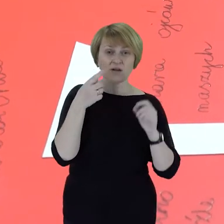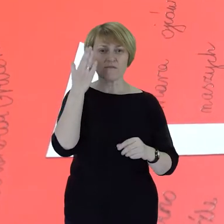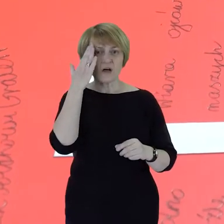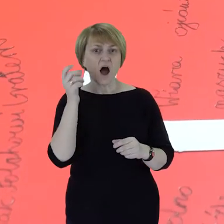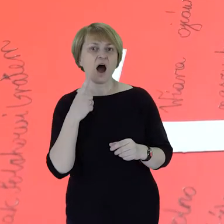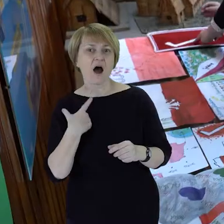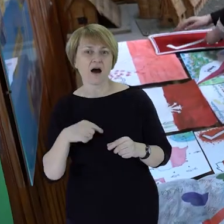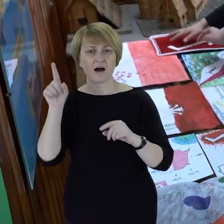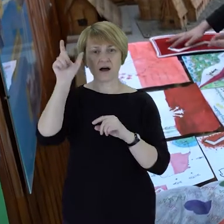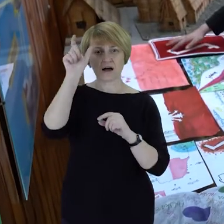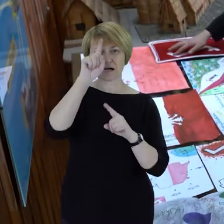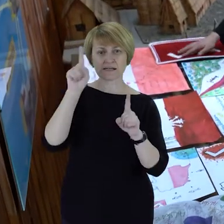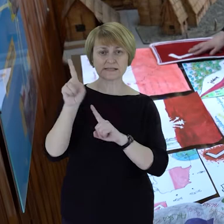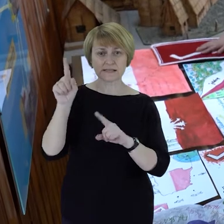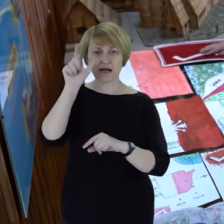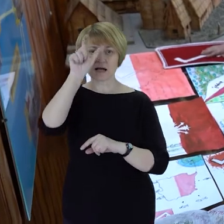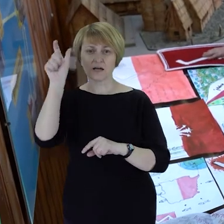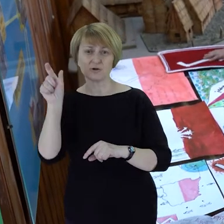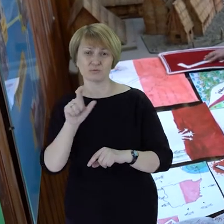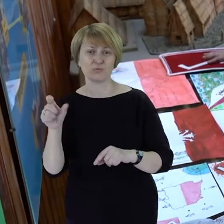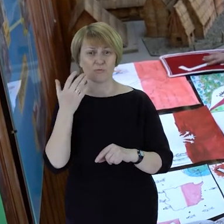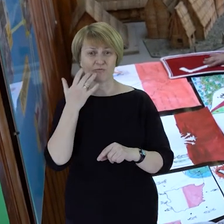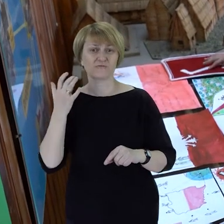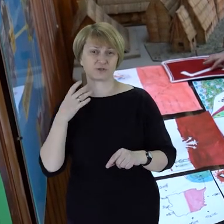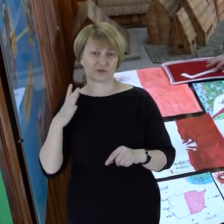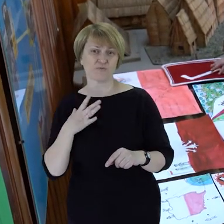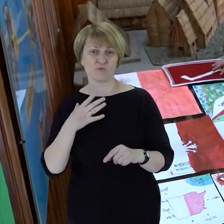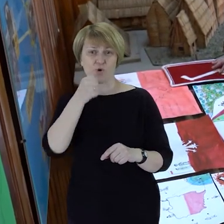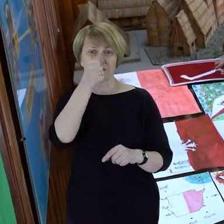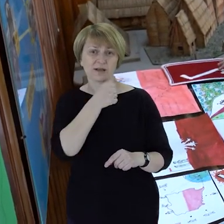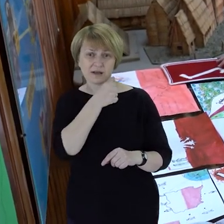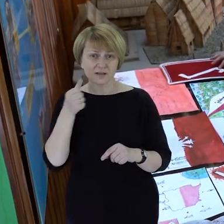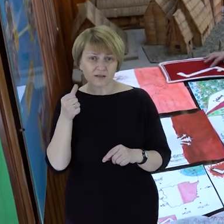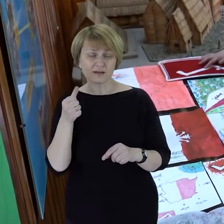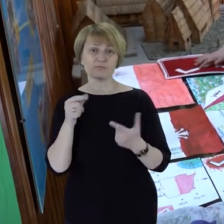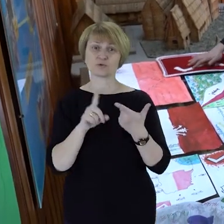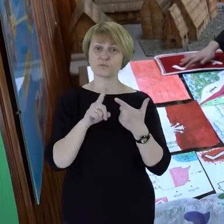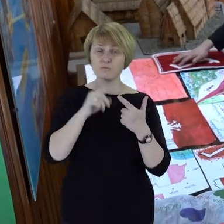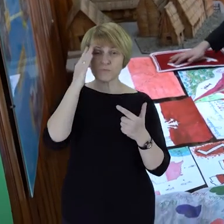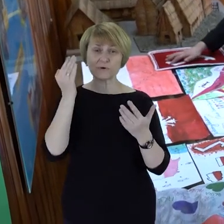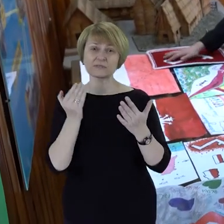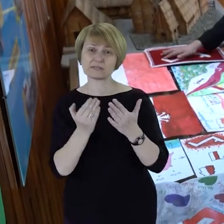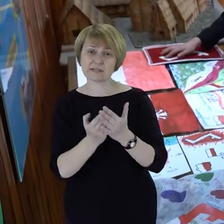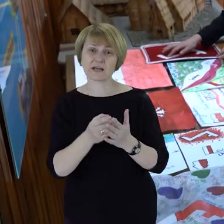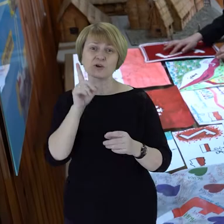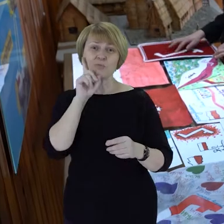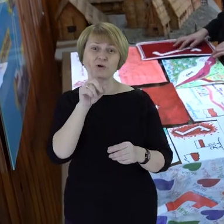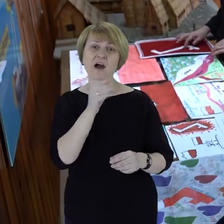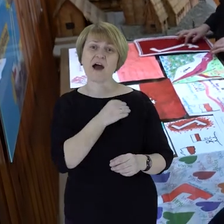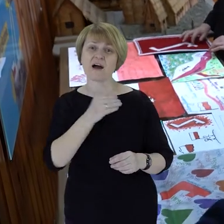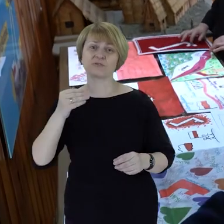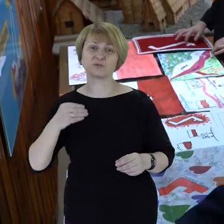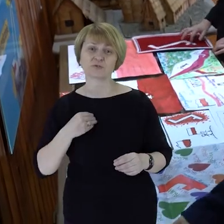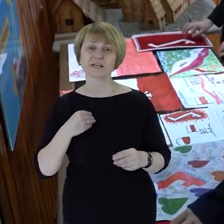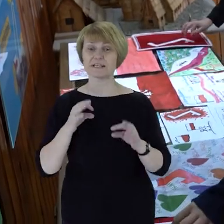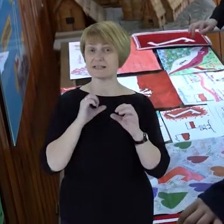tak naprawdę znaczy, bo dla nich jest to tajemnicą. Dowiadują się też o prawdach Polaków, jak one są ważne,